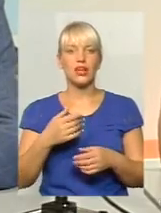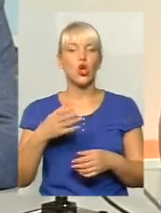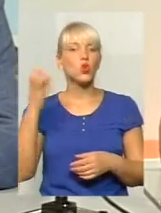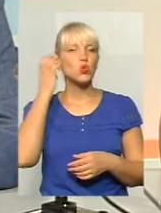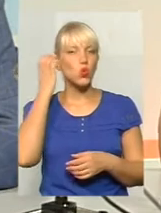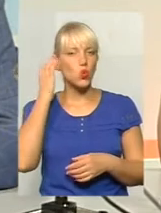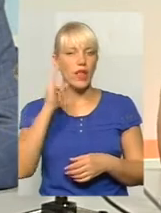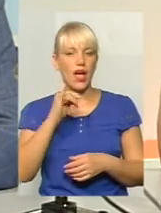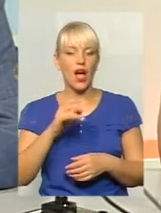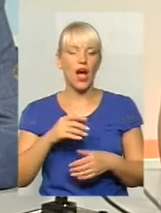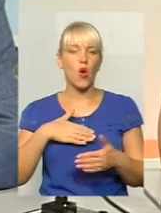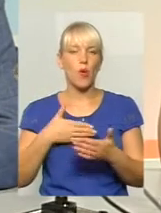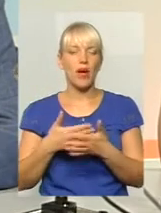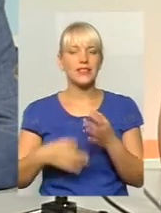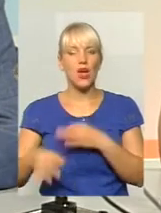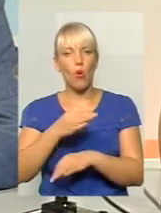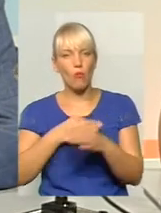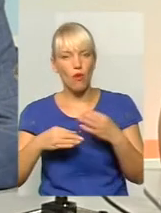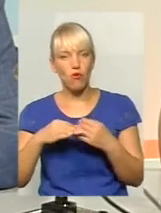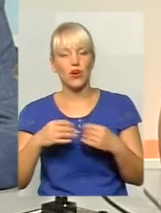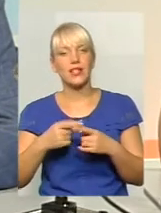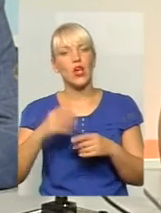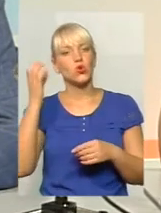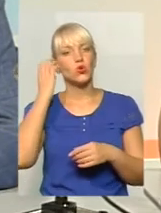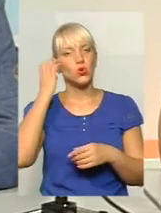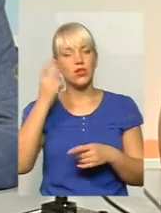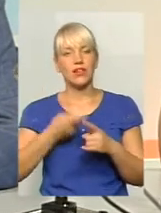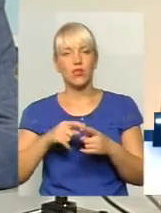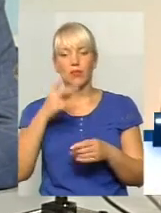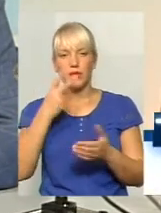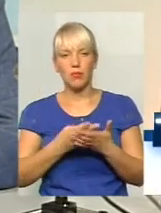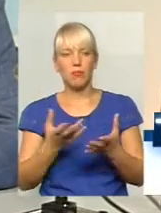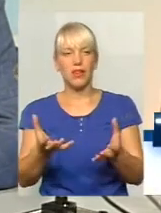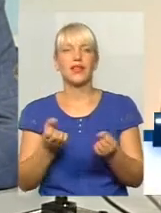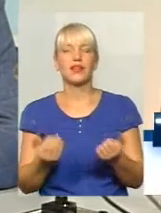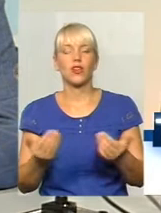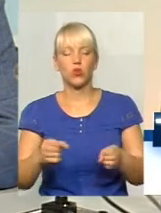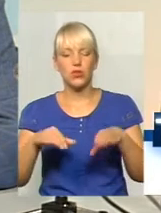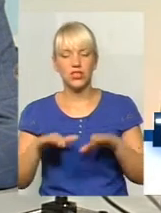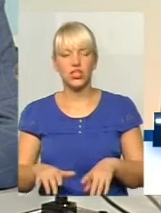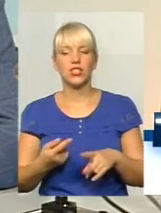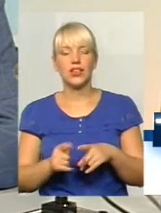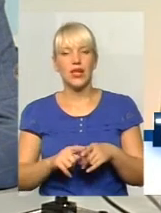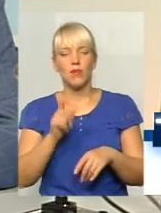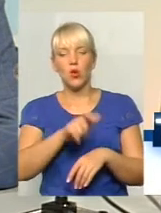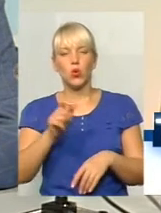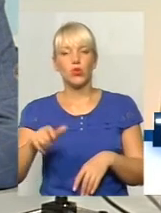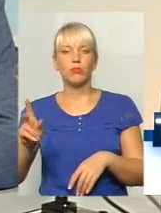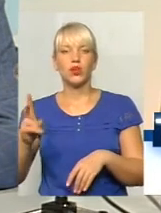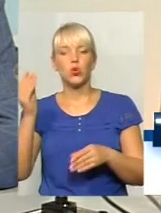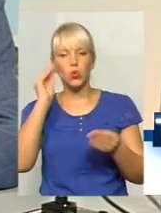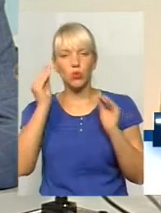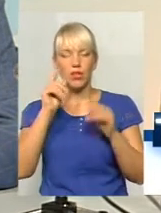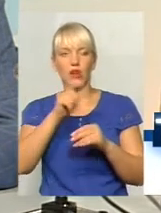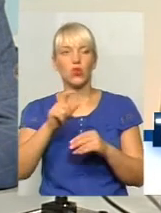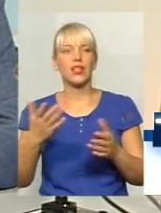Оскільки громадські слухання, вони передбачають прийняття якогось рішення тими людьми, думкою яких